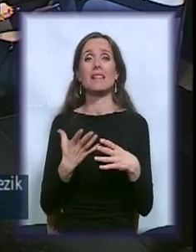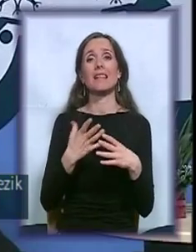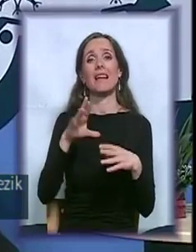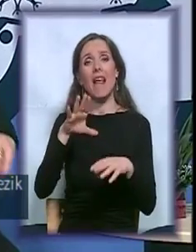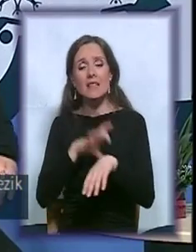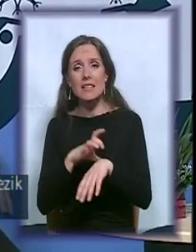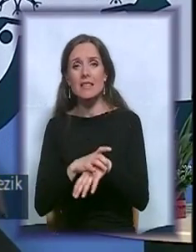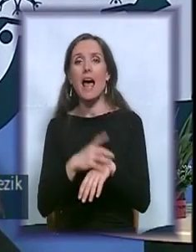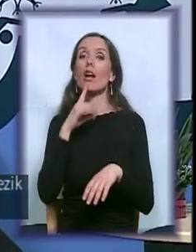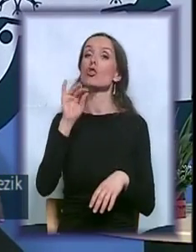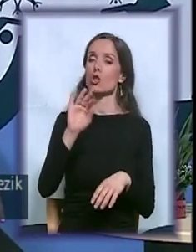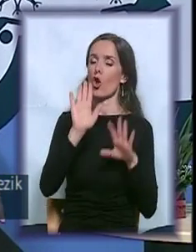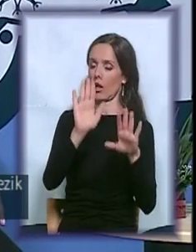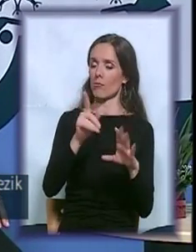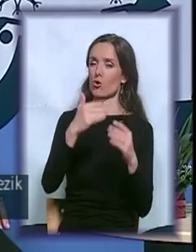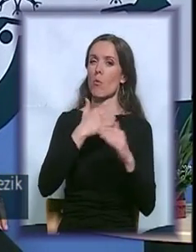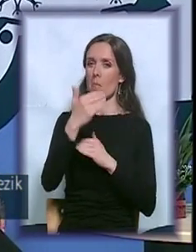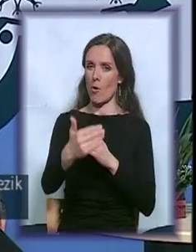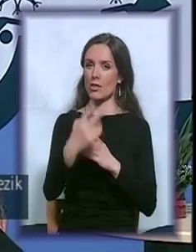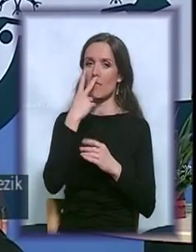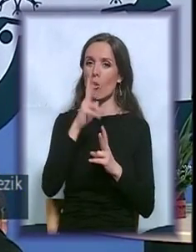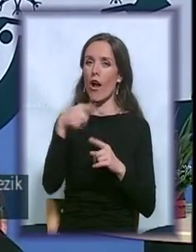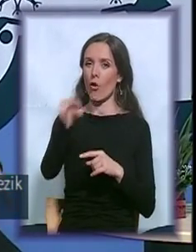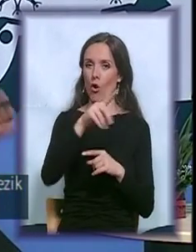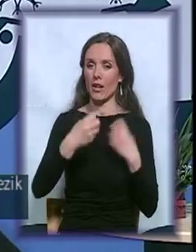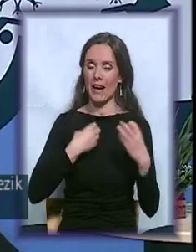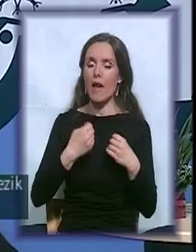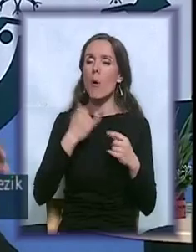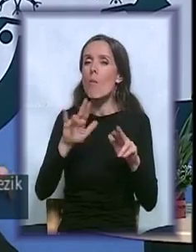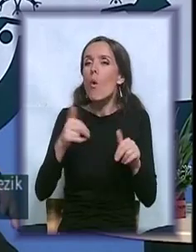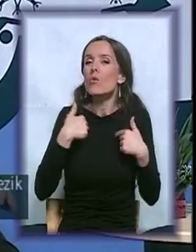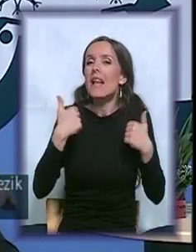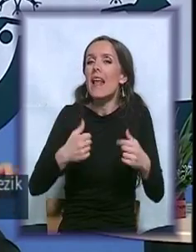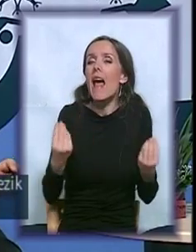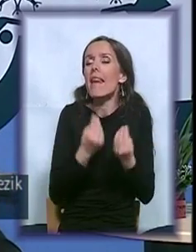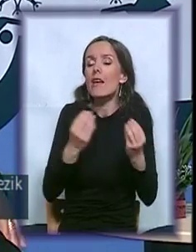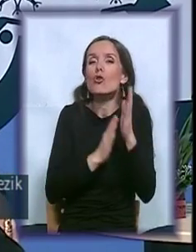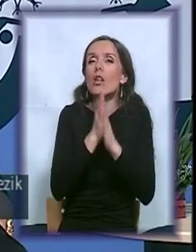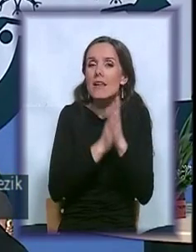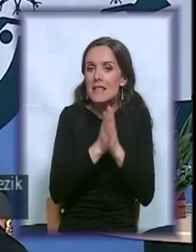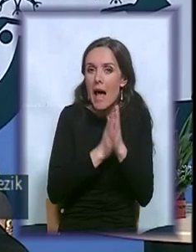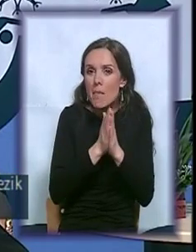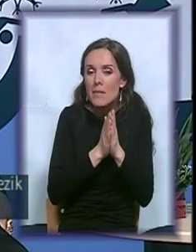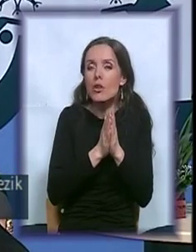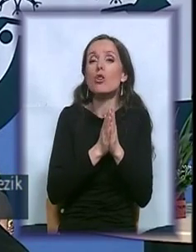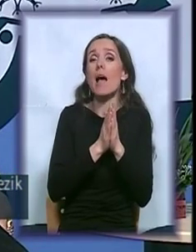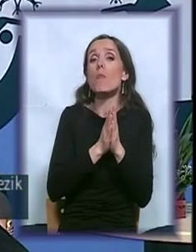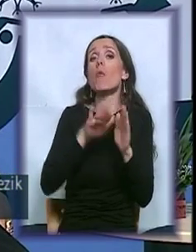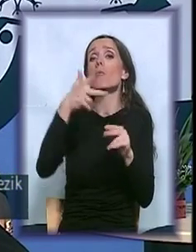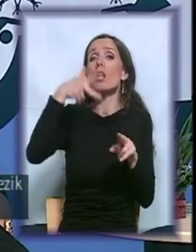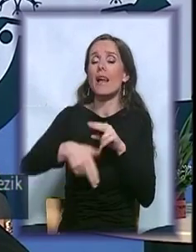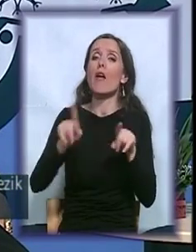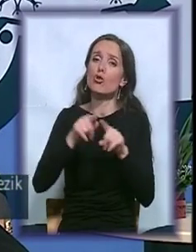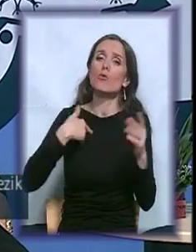malo kasnije da pita kako oni reaguju. Mogu se da vas zamunim da sada pa ćemo i na kraju emisije da ponovimo broj na koji mogu da vas